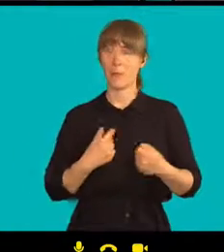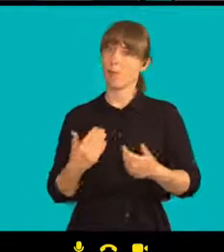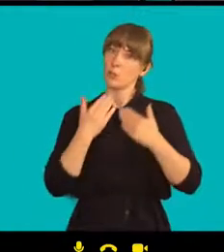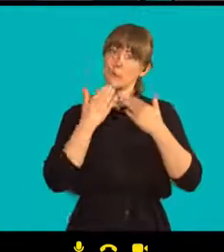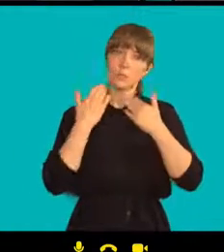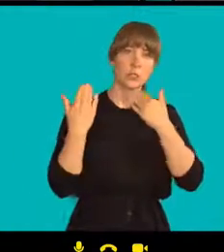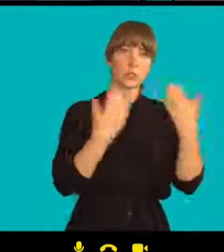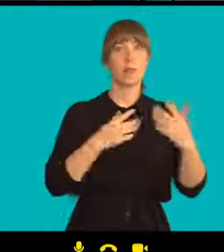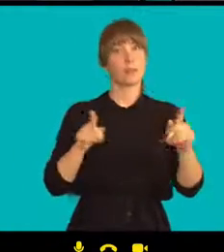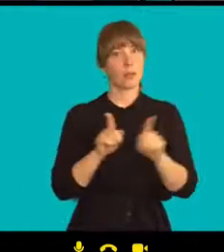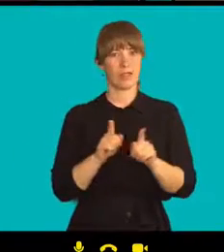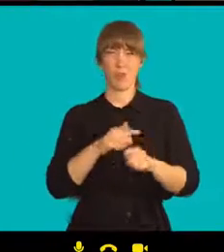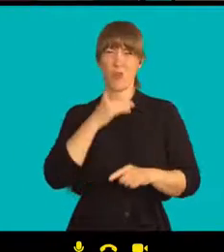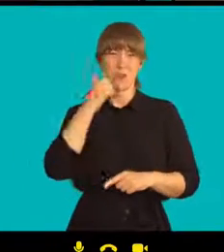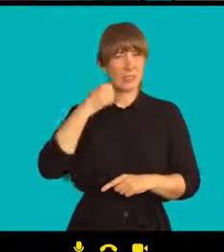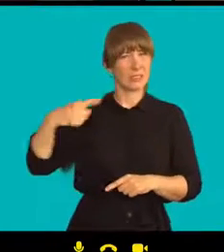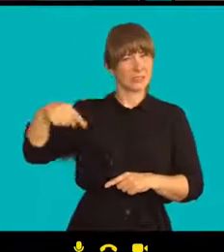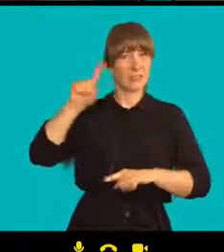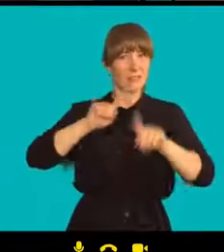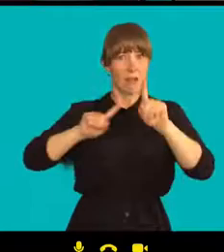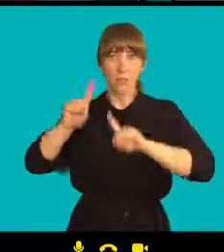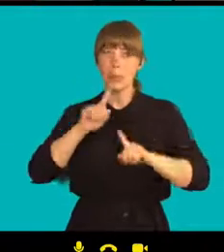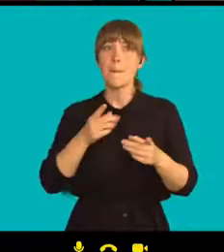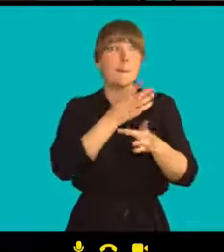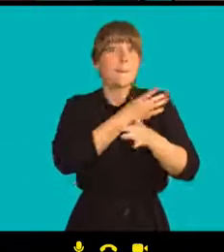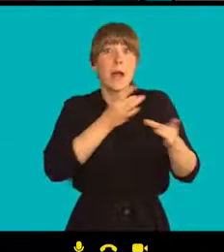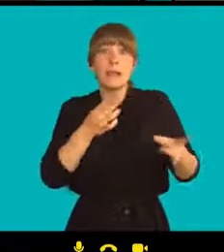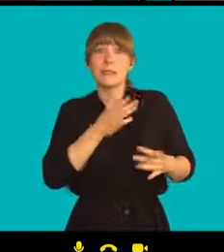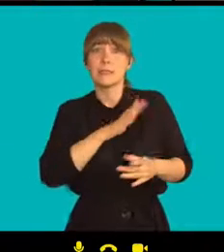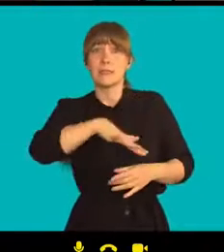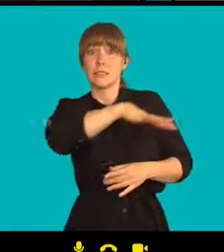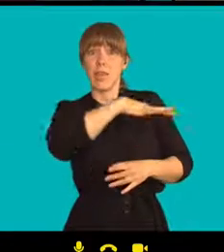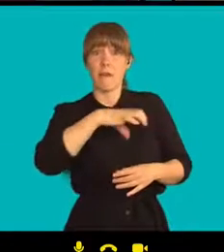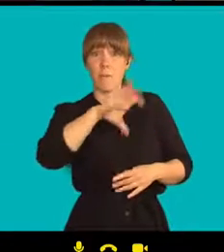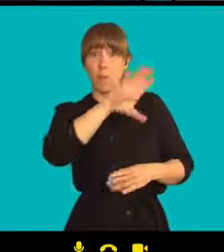říkají, že bez takové solidarity by nemohli